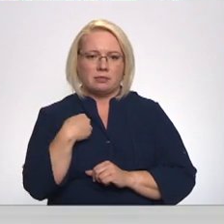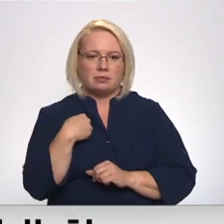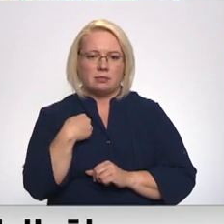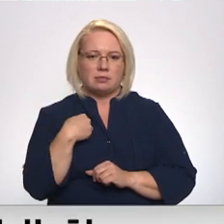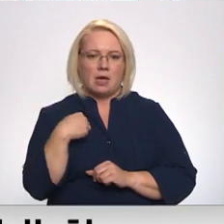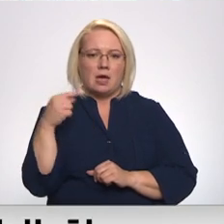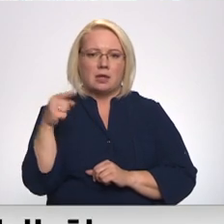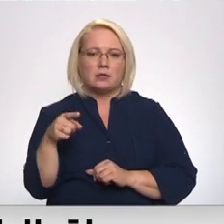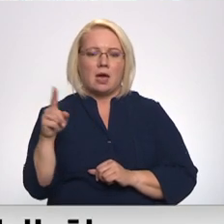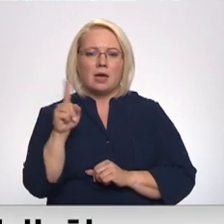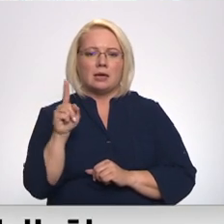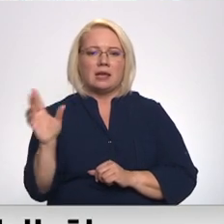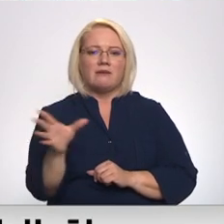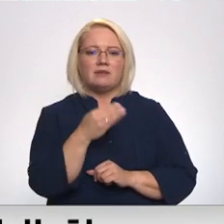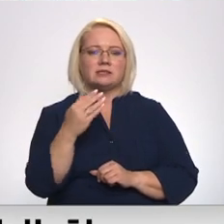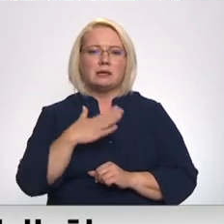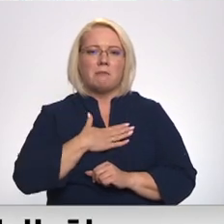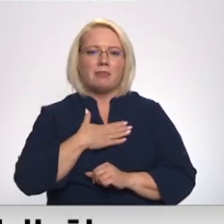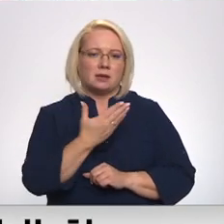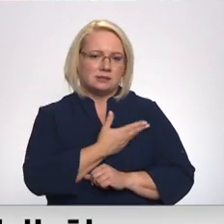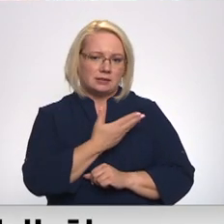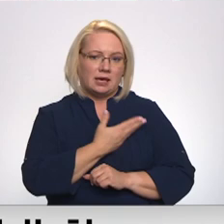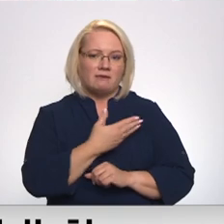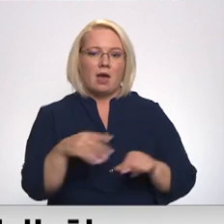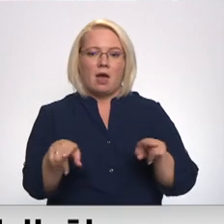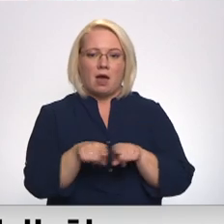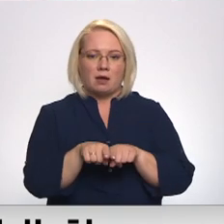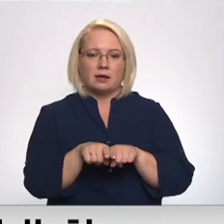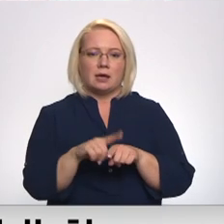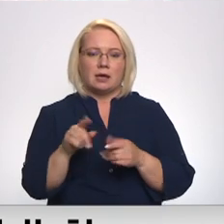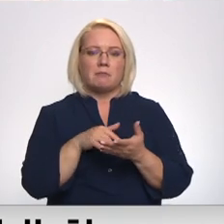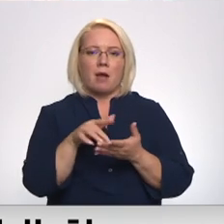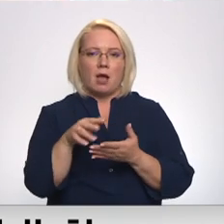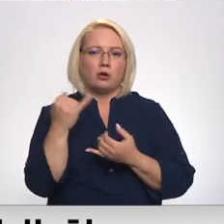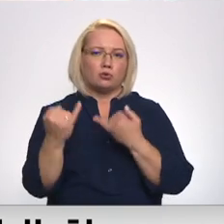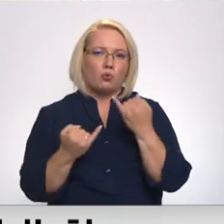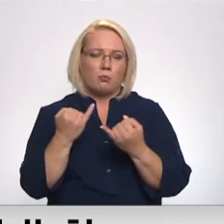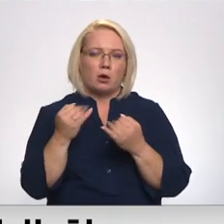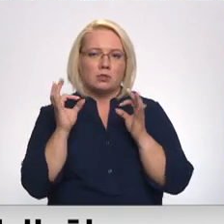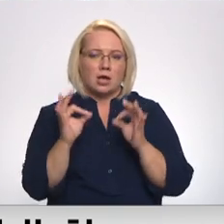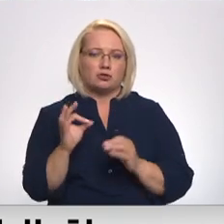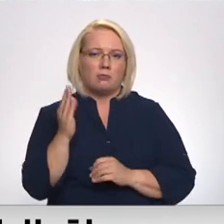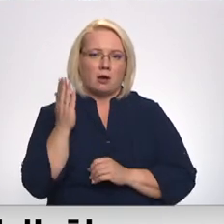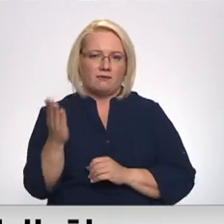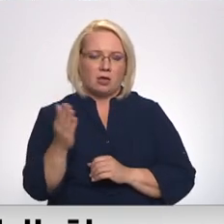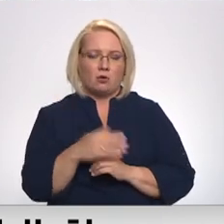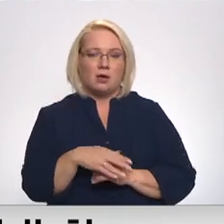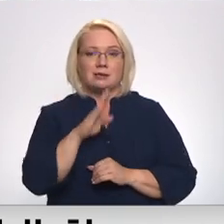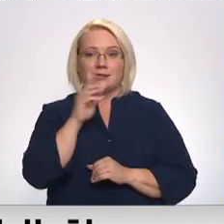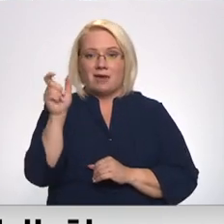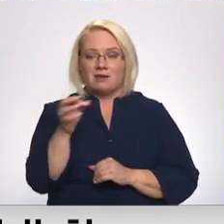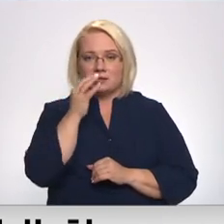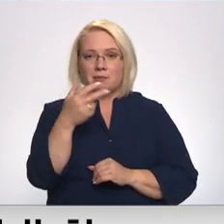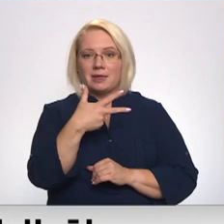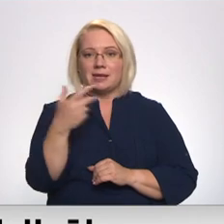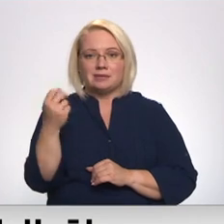tāda, kā saka, līca mana dzīve arī ir pagājusi rūpējoties par viņu. Arī dzintra teica, ka par 300